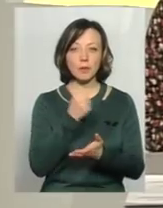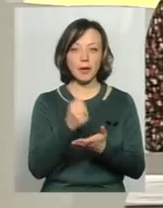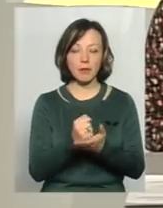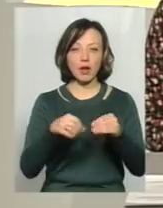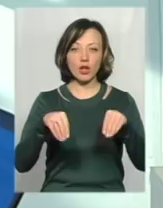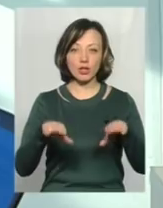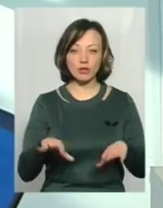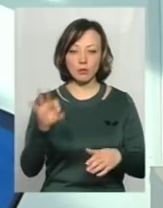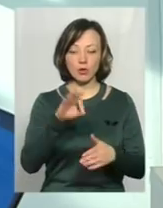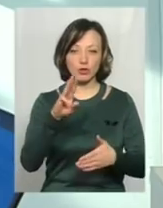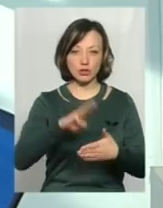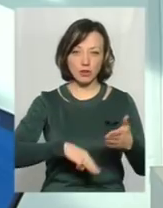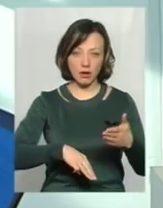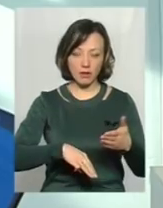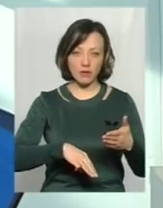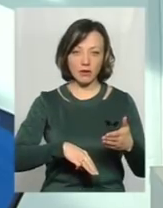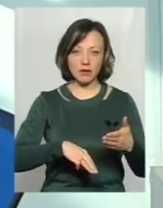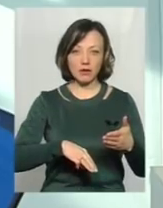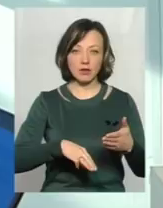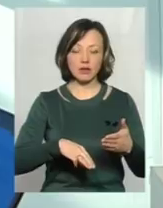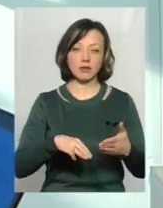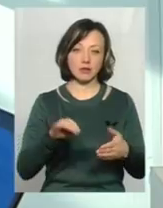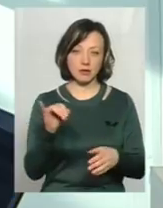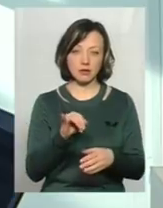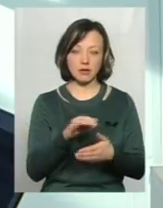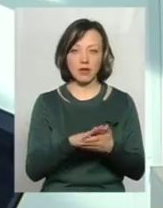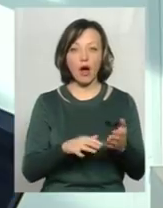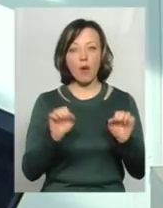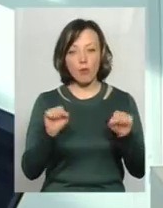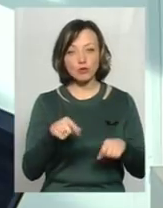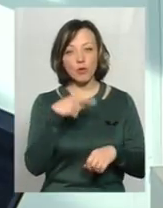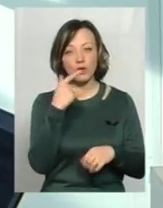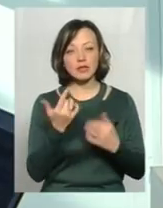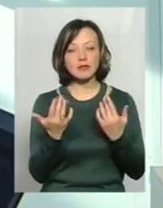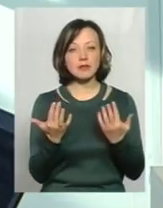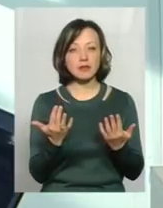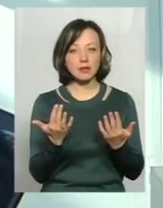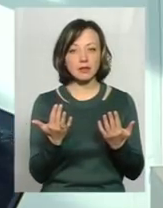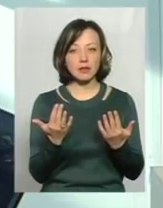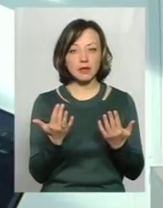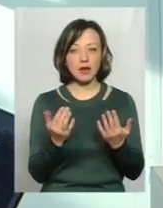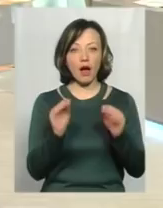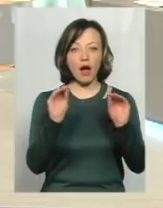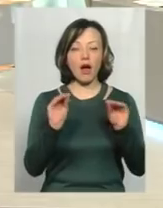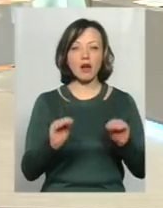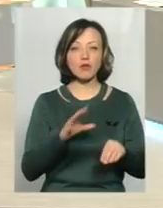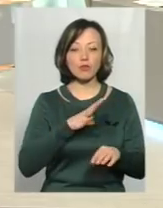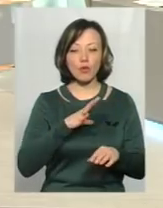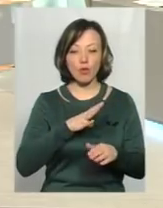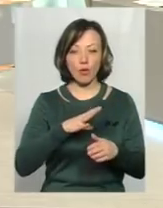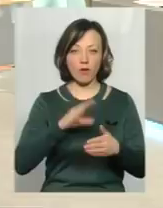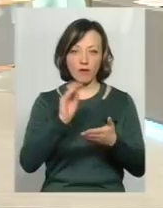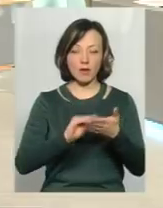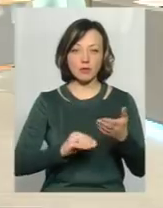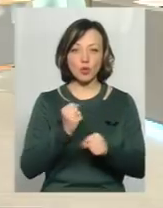рішення про накладення штрафної санкції, накладається штраф. А можемо говорити про те, скільки актів було виписано минулого року,